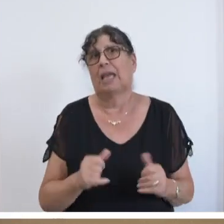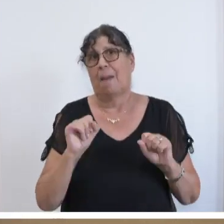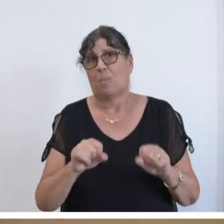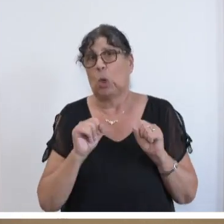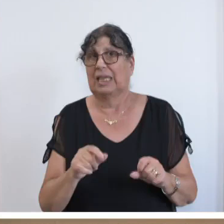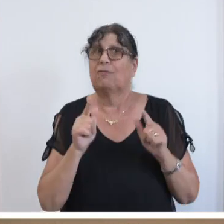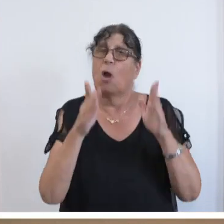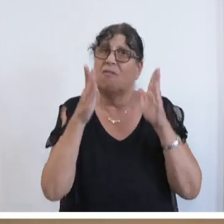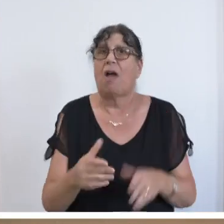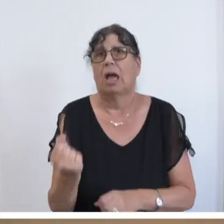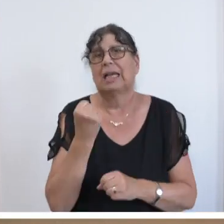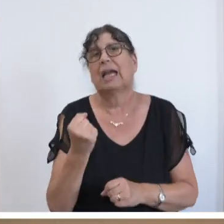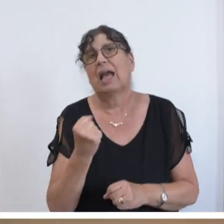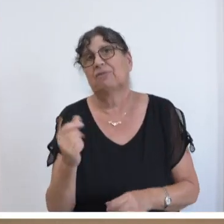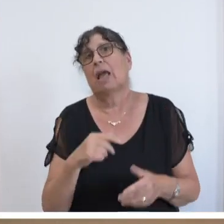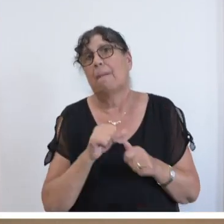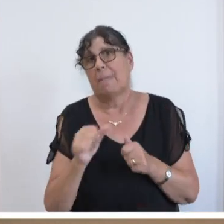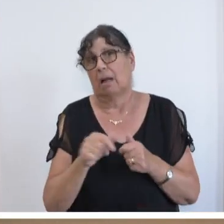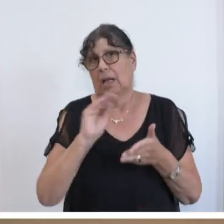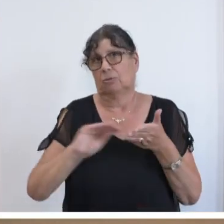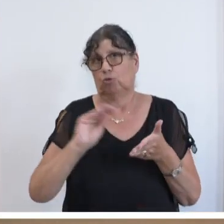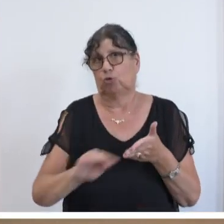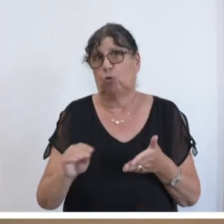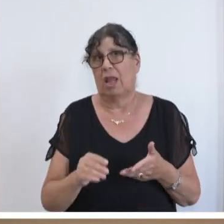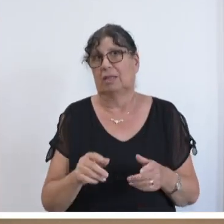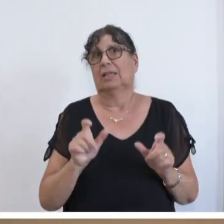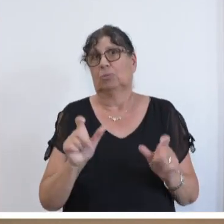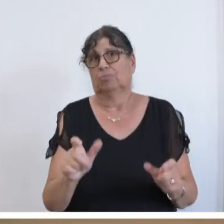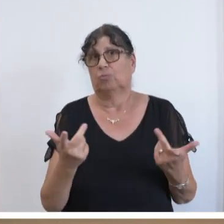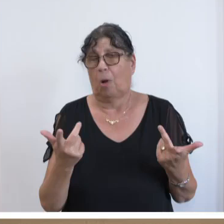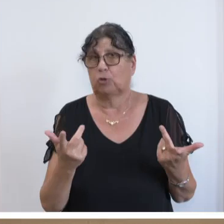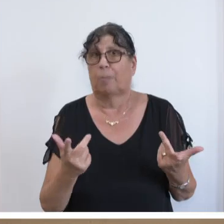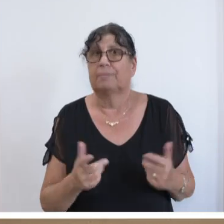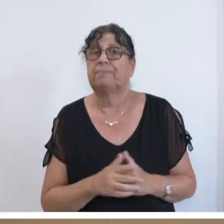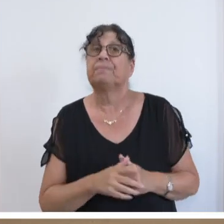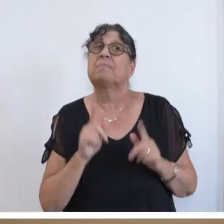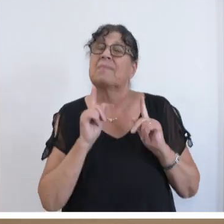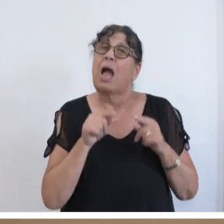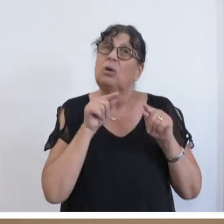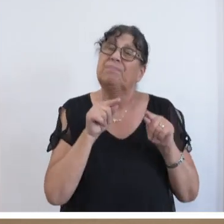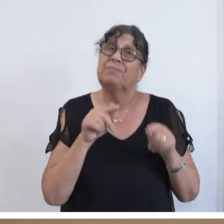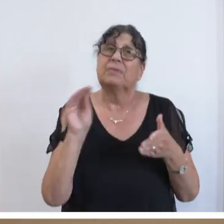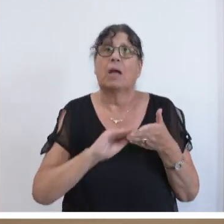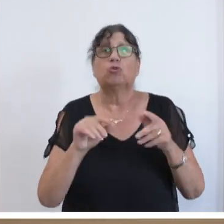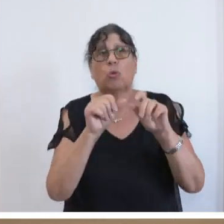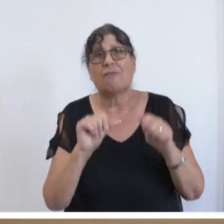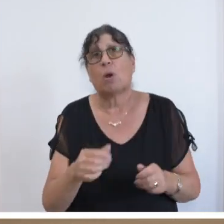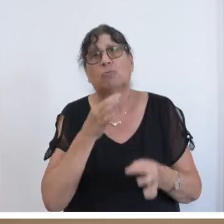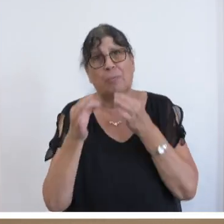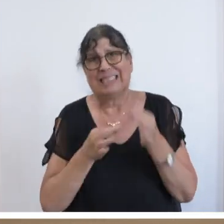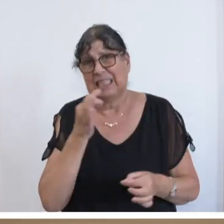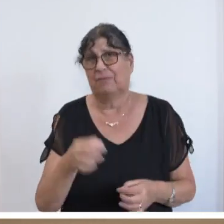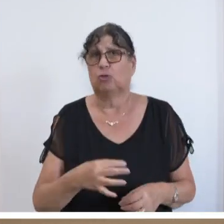unseren Schulen zu begegnen. Gerade mit Blick auf das Wort schulformspezifisch will ich das auch noch einmal betonen.